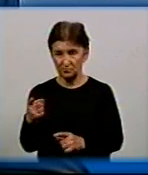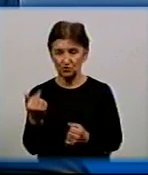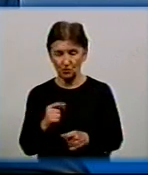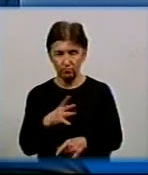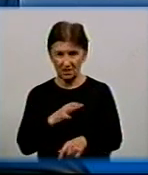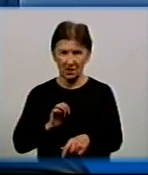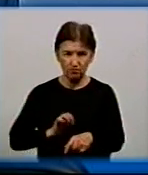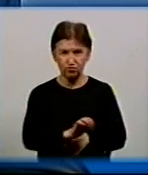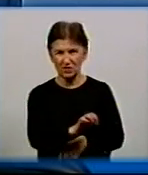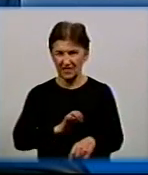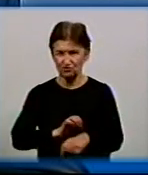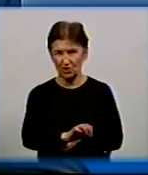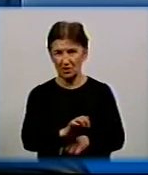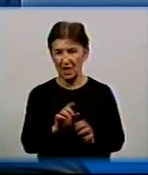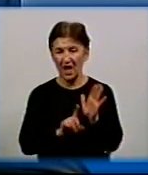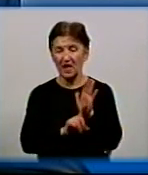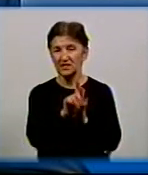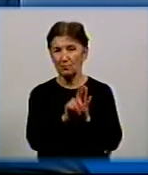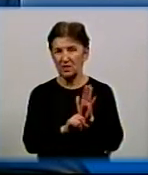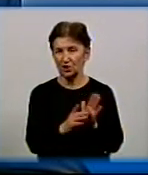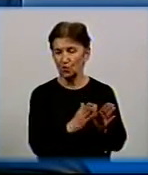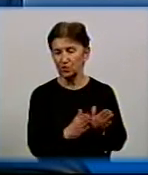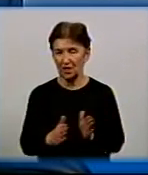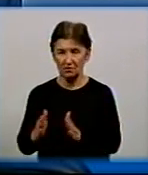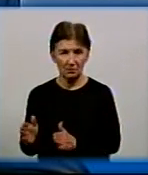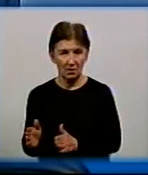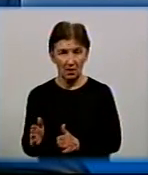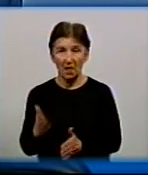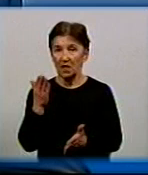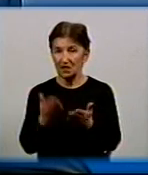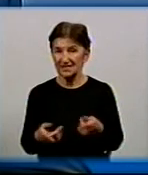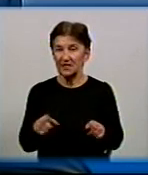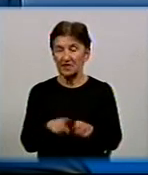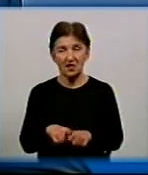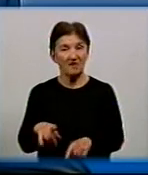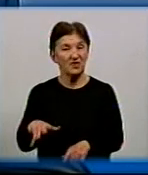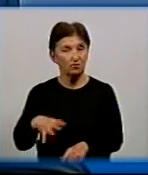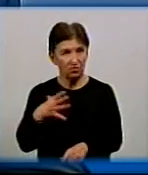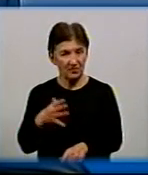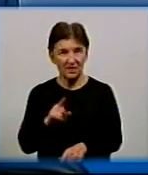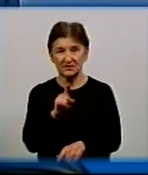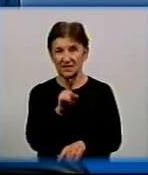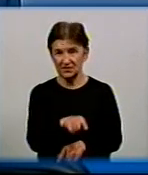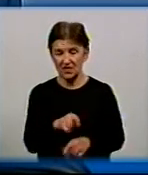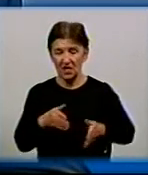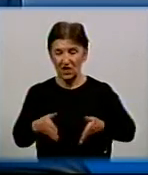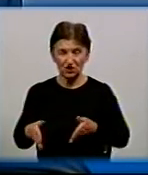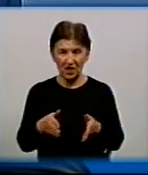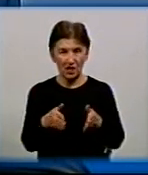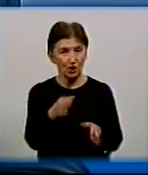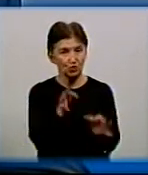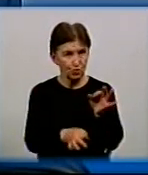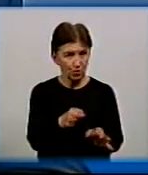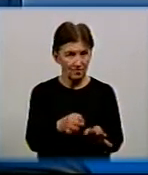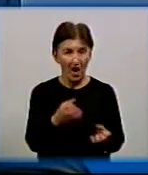постачала відповідного температурного режиму теплоносій. Якщо таке відбувається, то це шлях судовий, а якщо